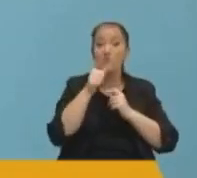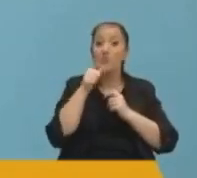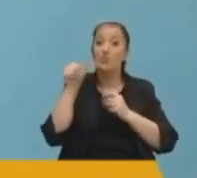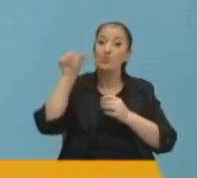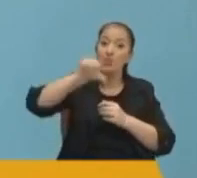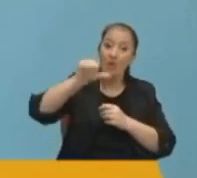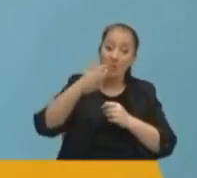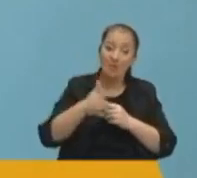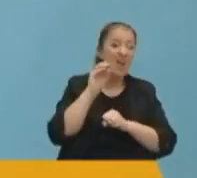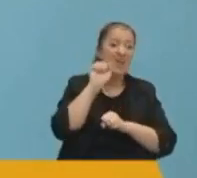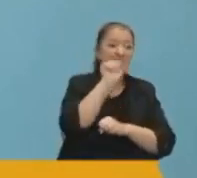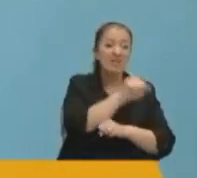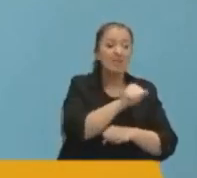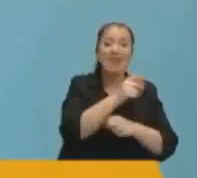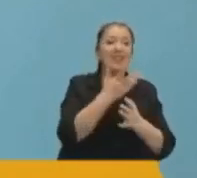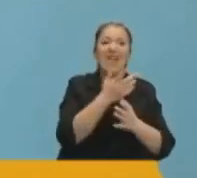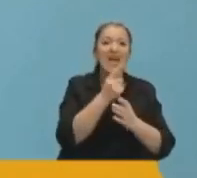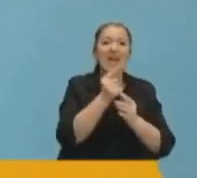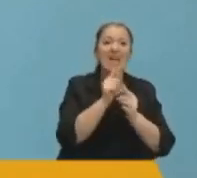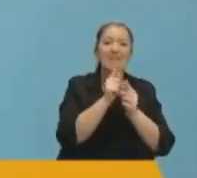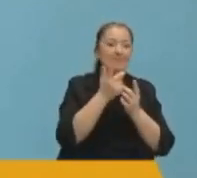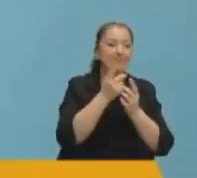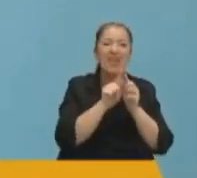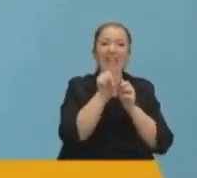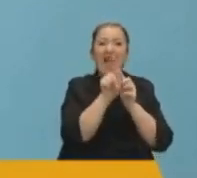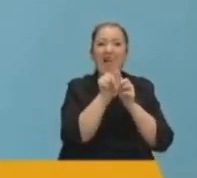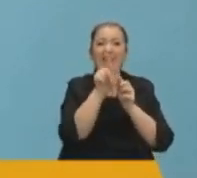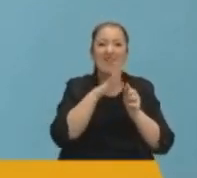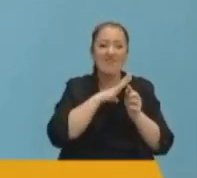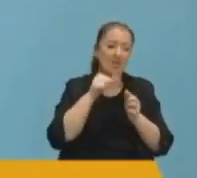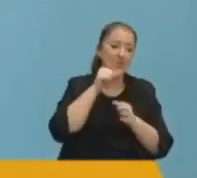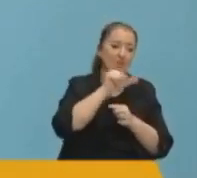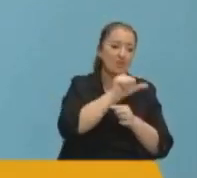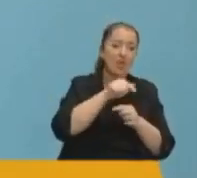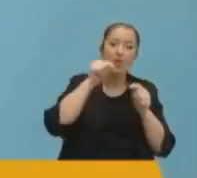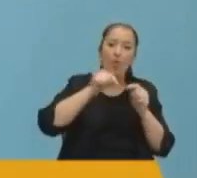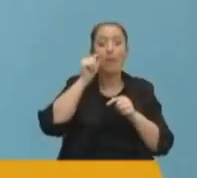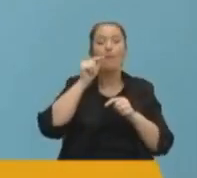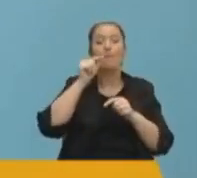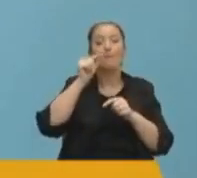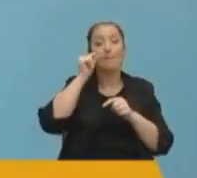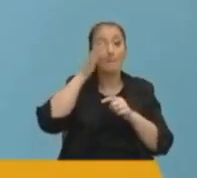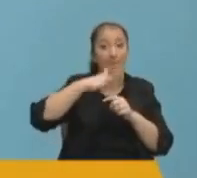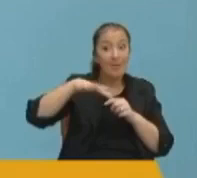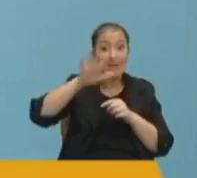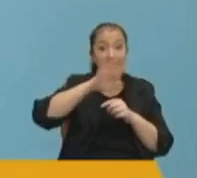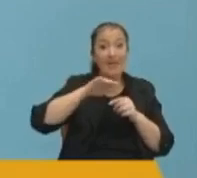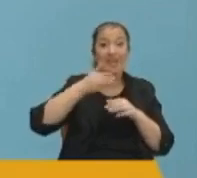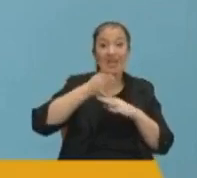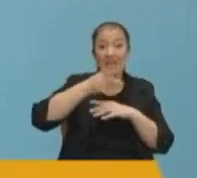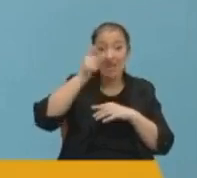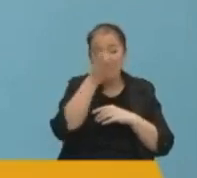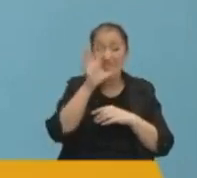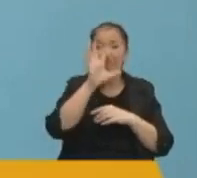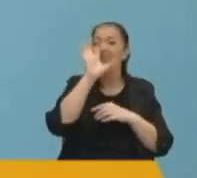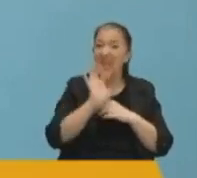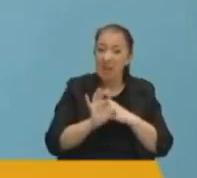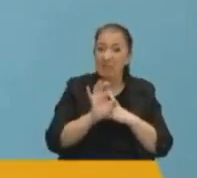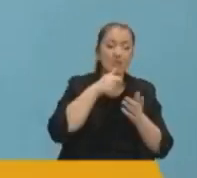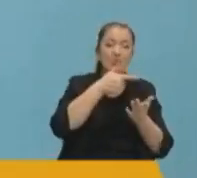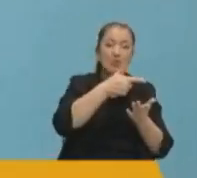ise dikenleri sulamak. Bu milletin has bahçesinde hiç kimse dikenleri sulamaya ve ayrılık tohumları ekmeye